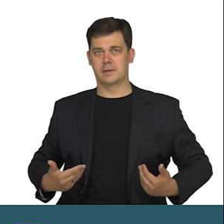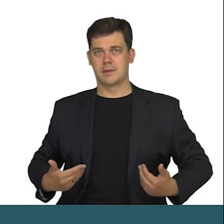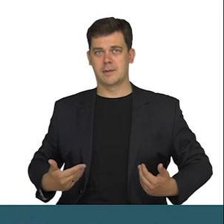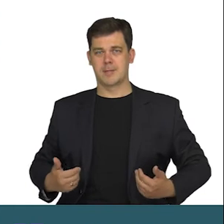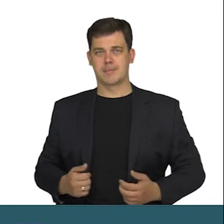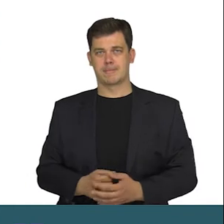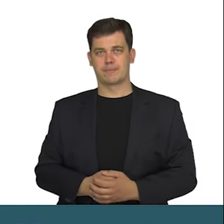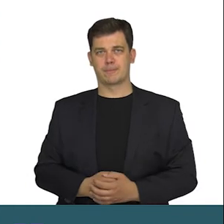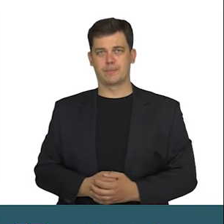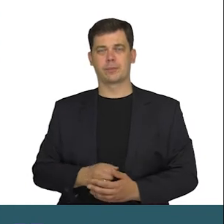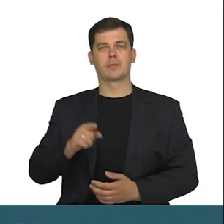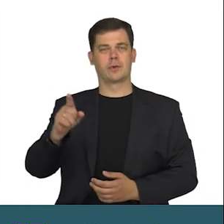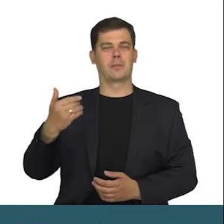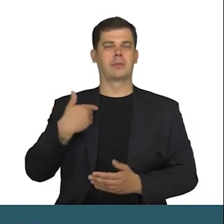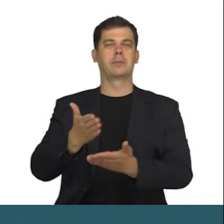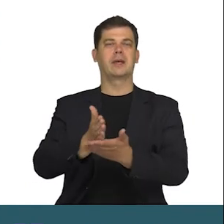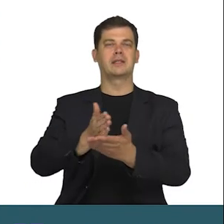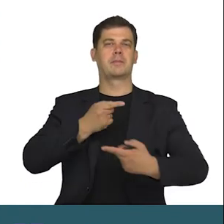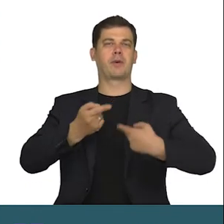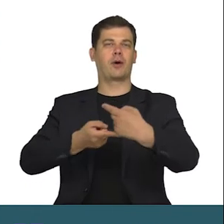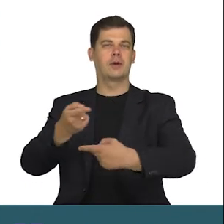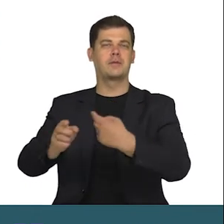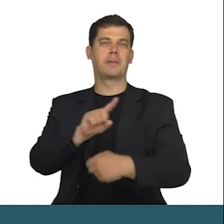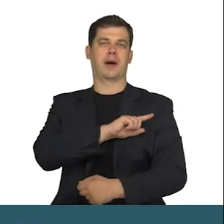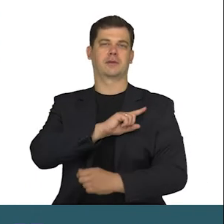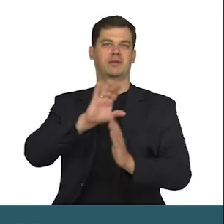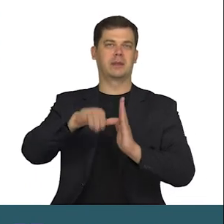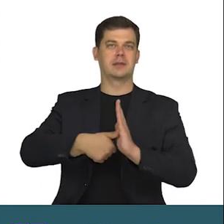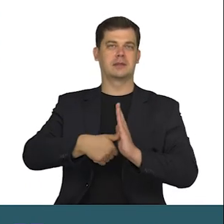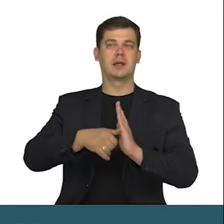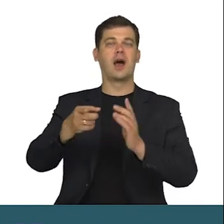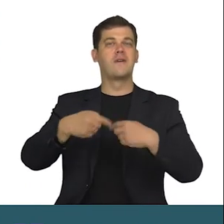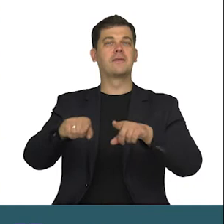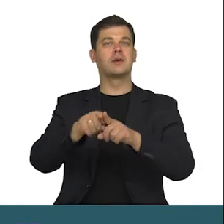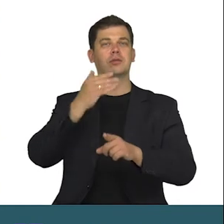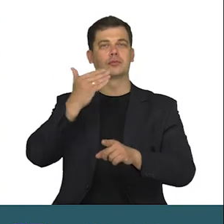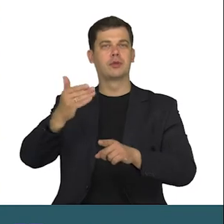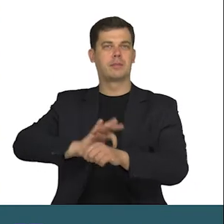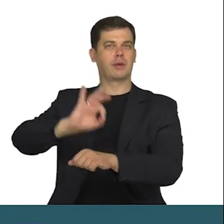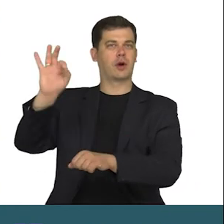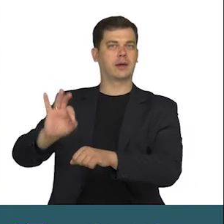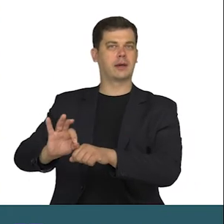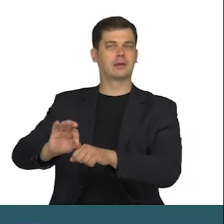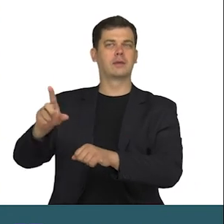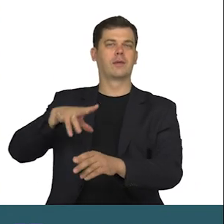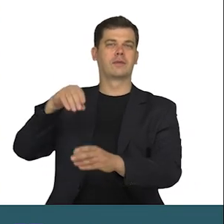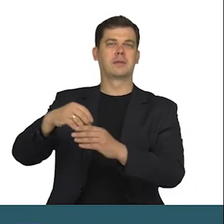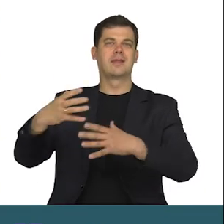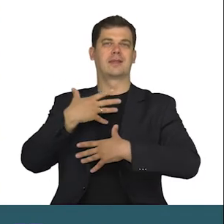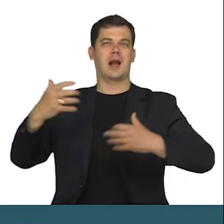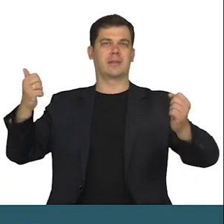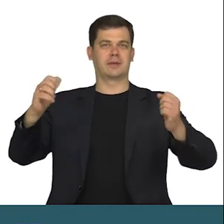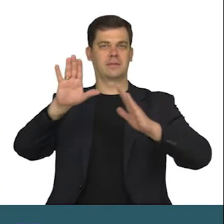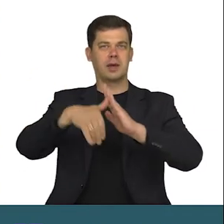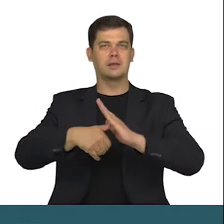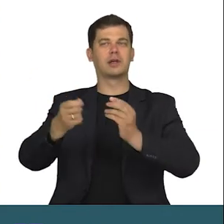To był międzypokoleniowy patrol miejski, realizowany w ramach projektu Dramaturgię Miasta